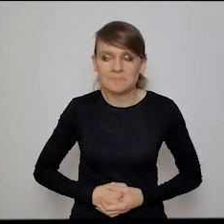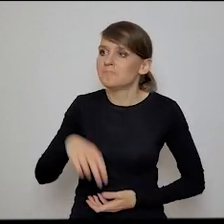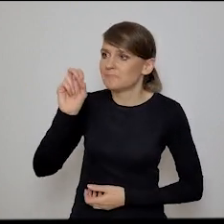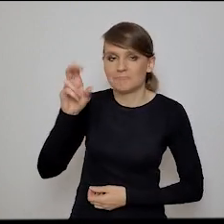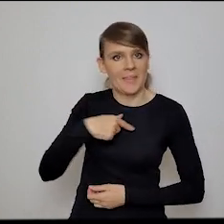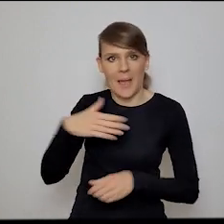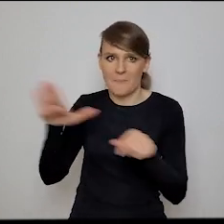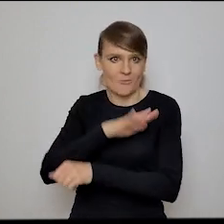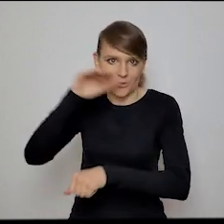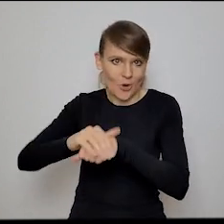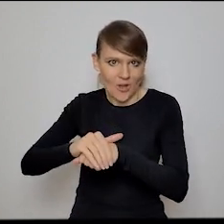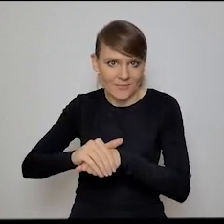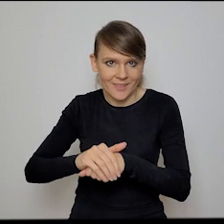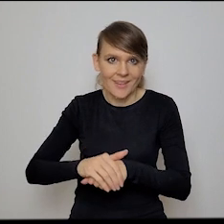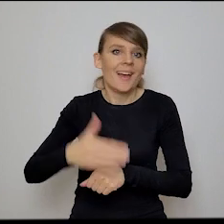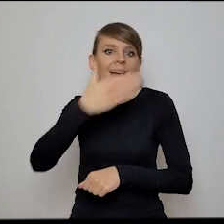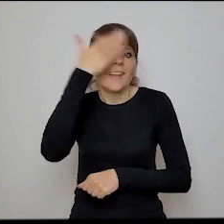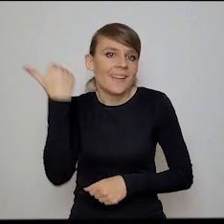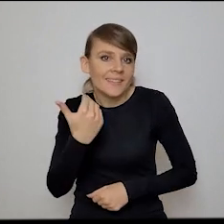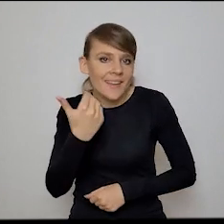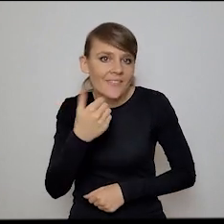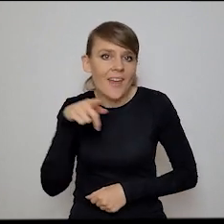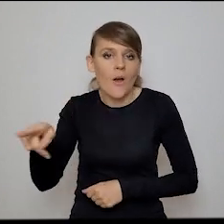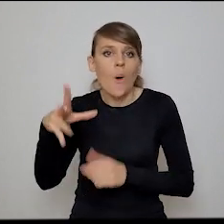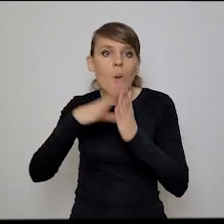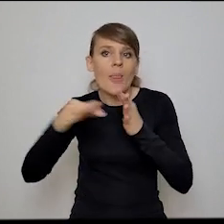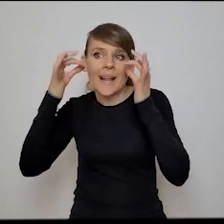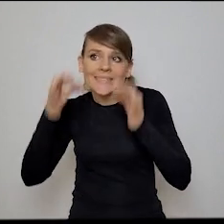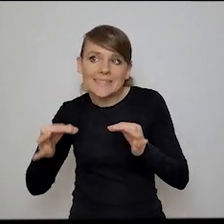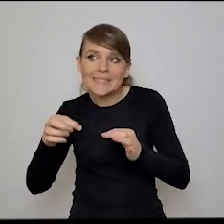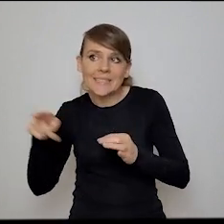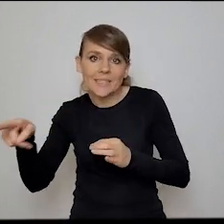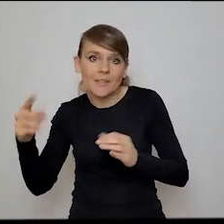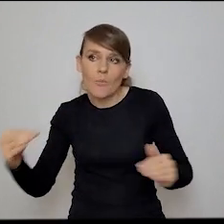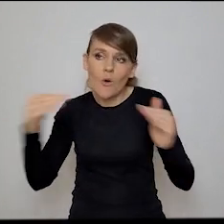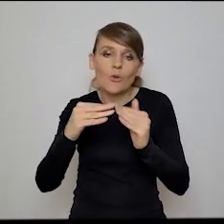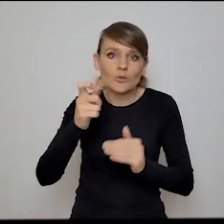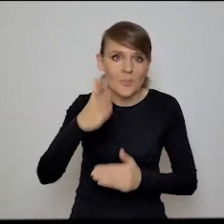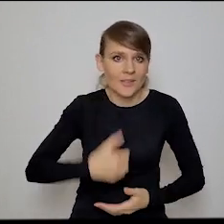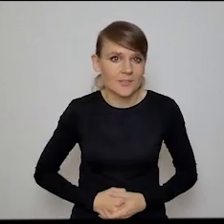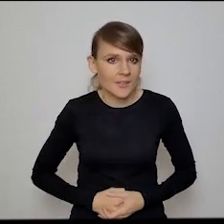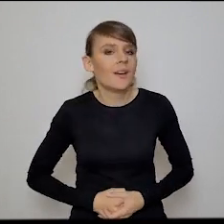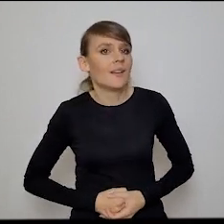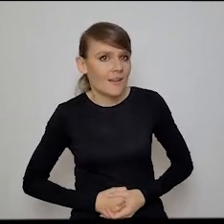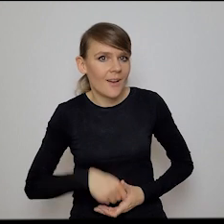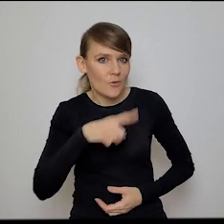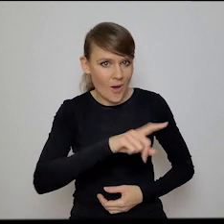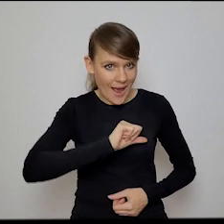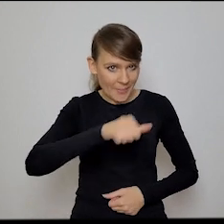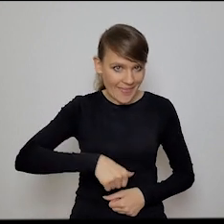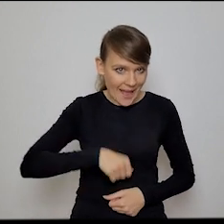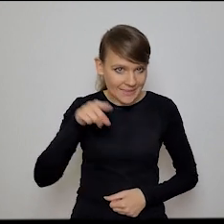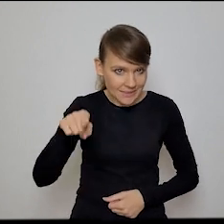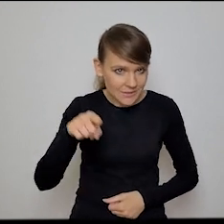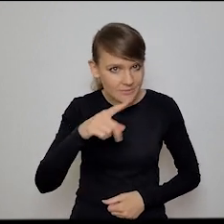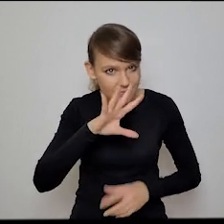wiesz, pełna zgoda moja. Nie wiem, co się stanie, jak przyłożymy do tego model chiński. Tak, czyli indigilacyjnego kapitalizmu,